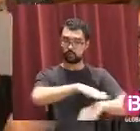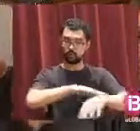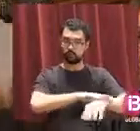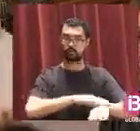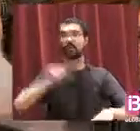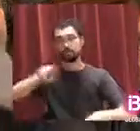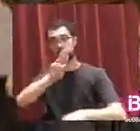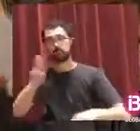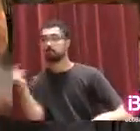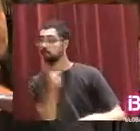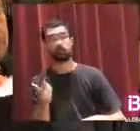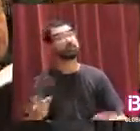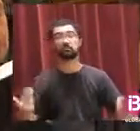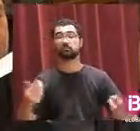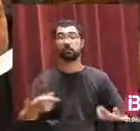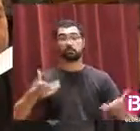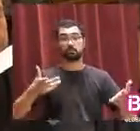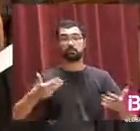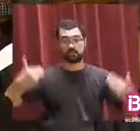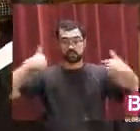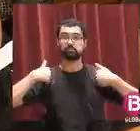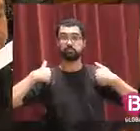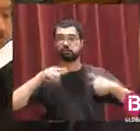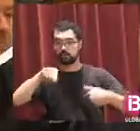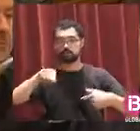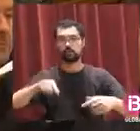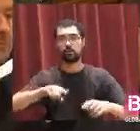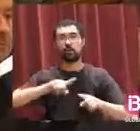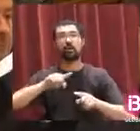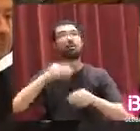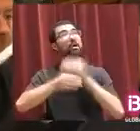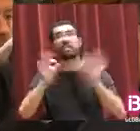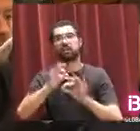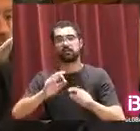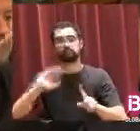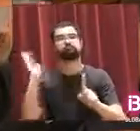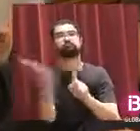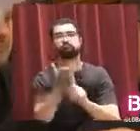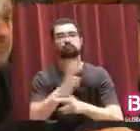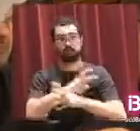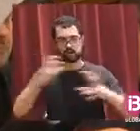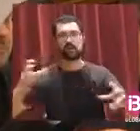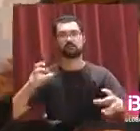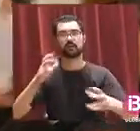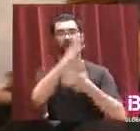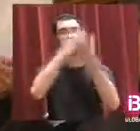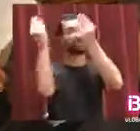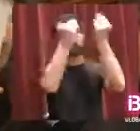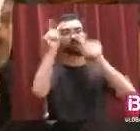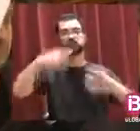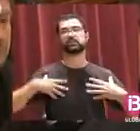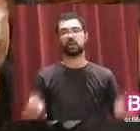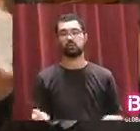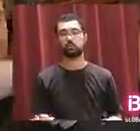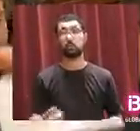té repercussions nefastes a la salut pública i també al medi ambient. Per tant, pensant que per no repetir